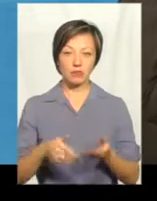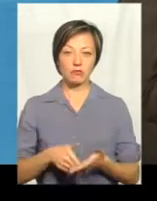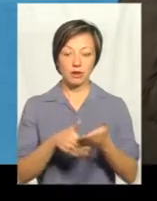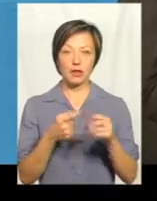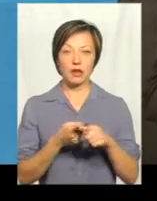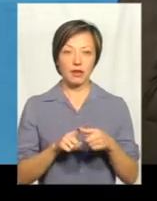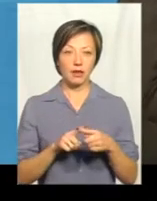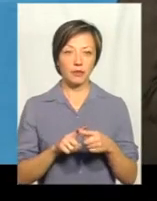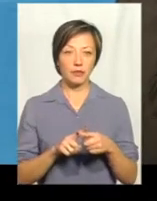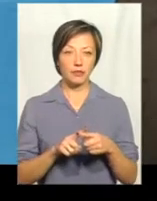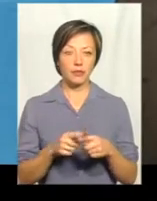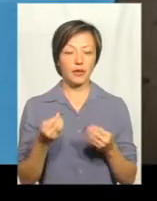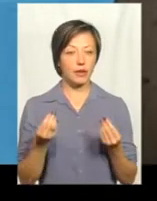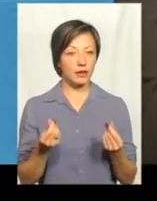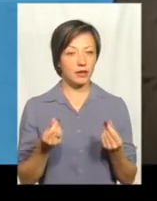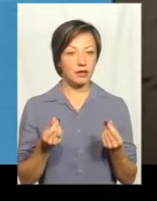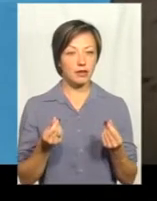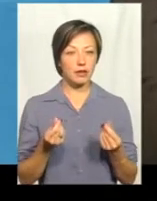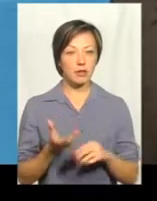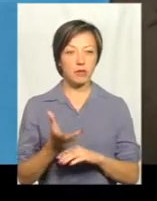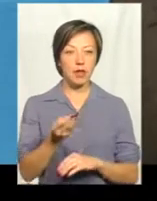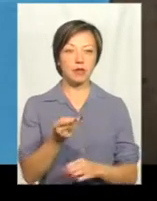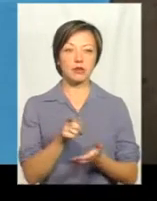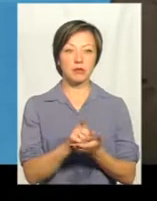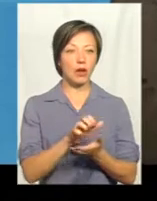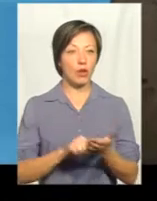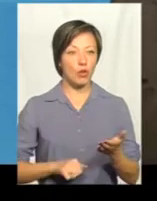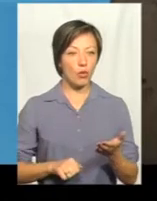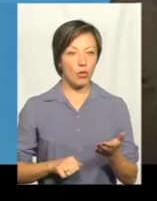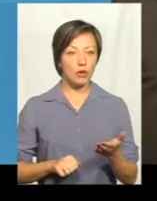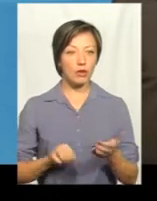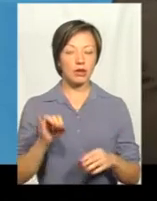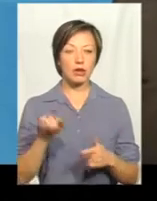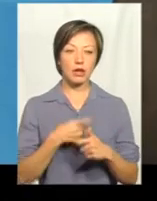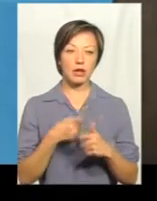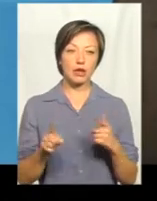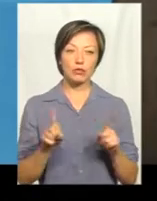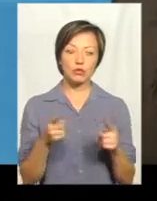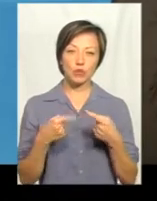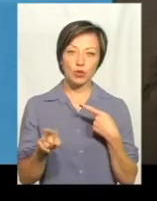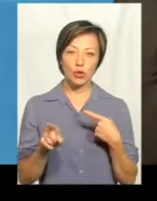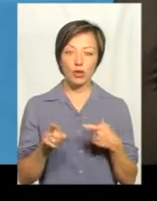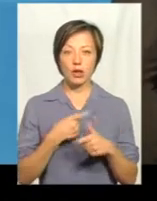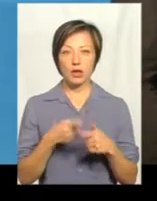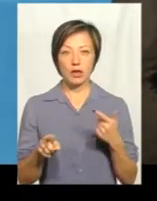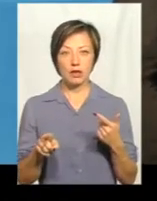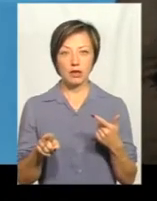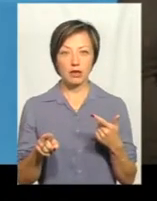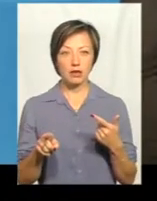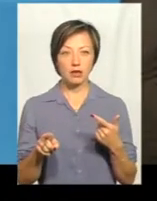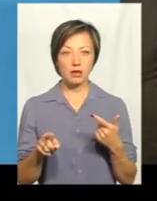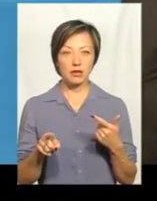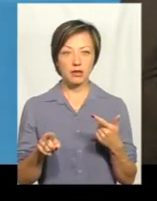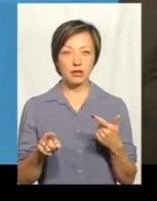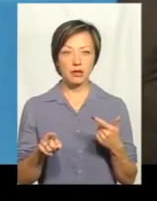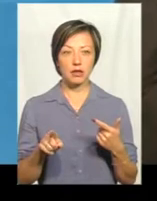ці гроші платимо налог, або щось інше, або налічні нам в